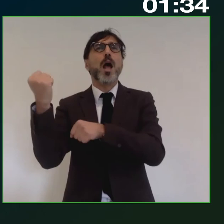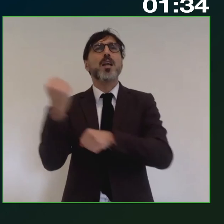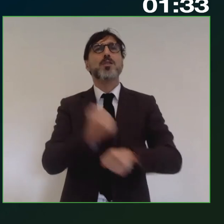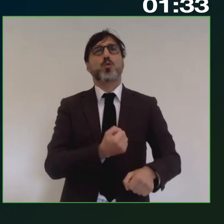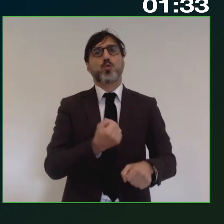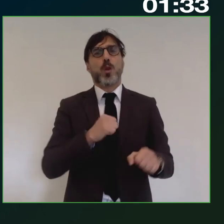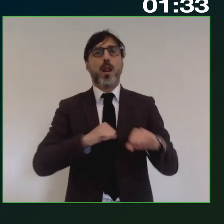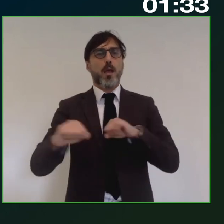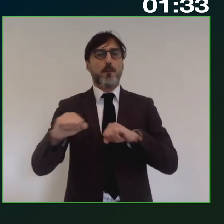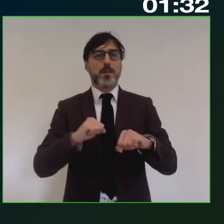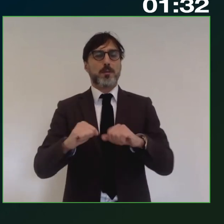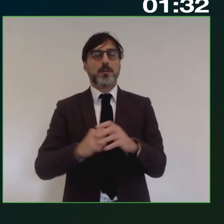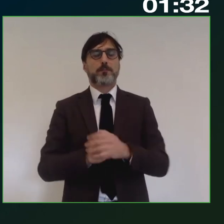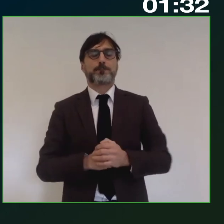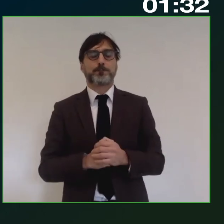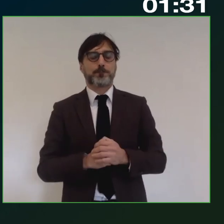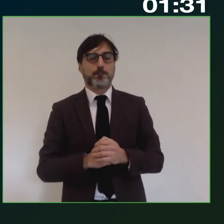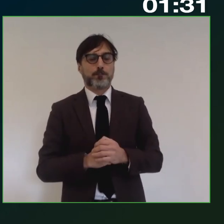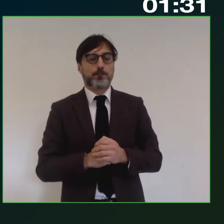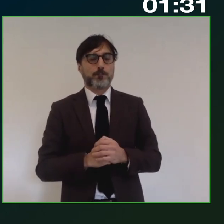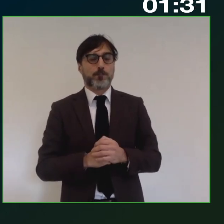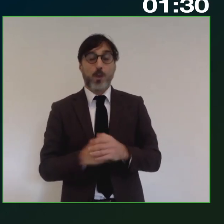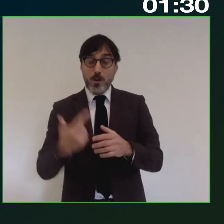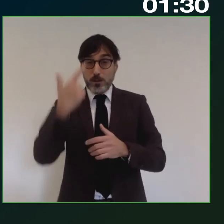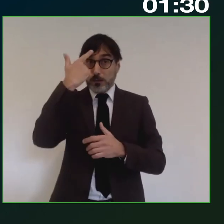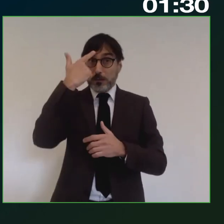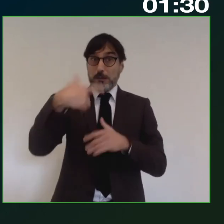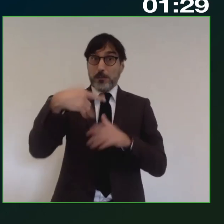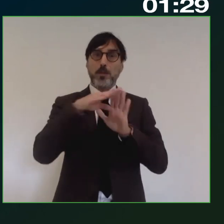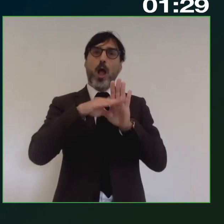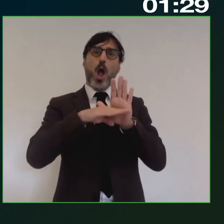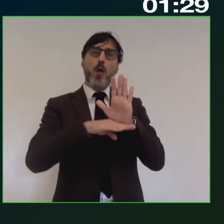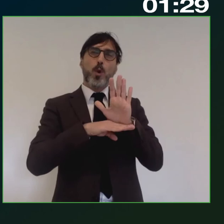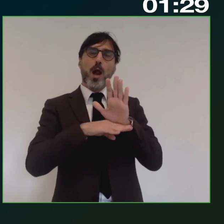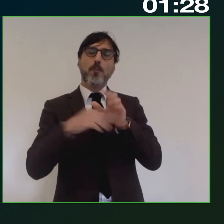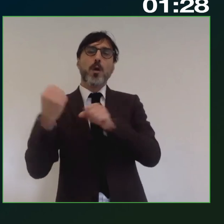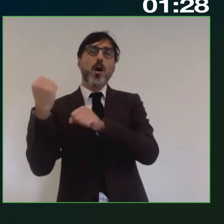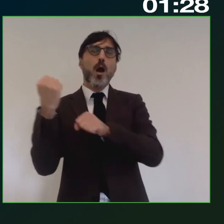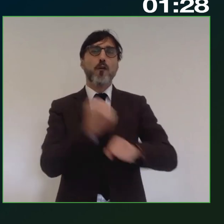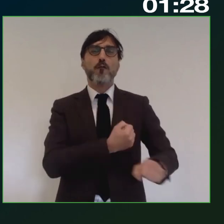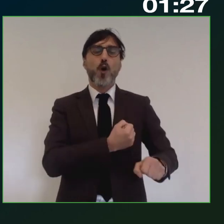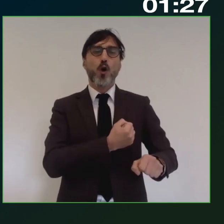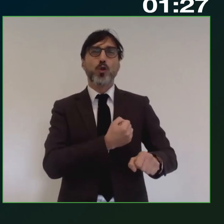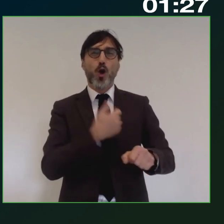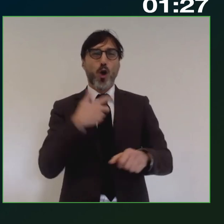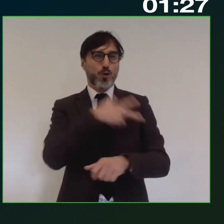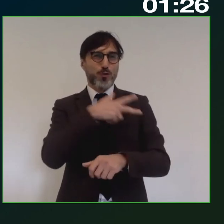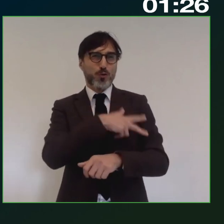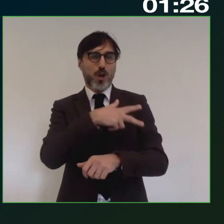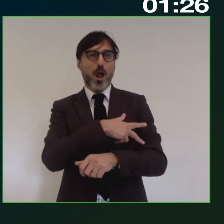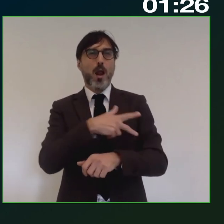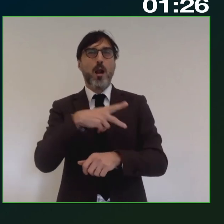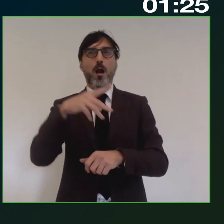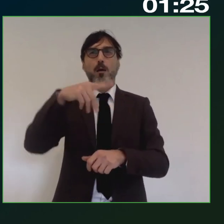come voi sapete il programma la programmazione il fondo social più plus e il fes della